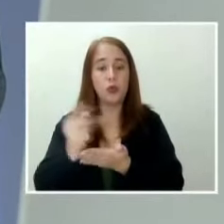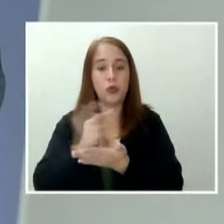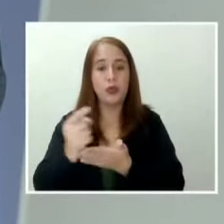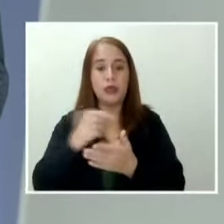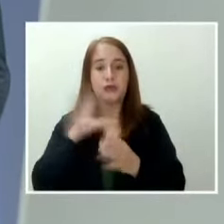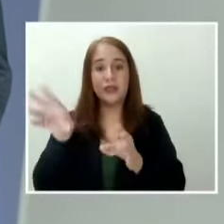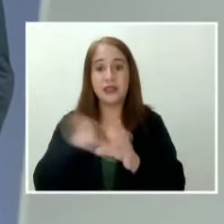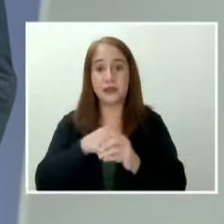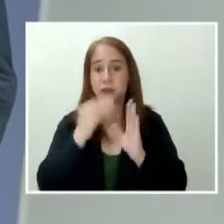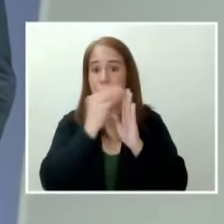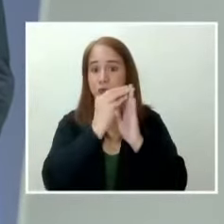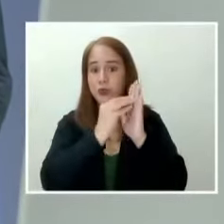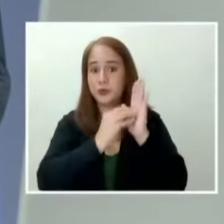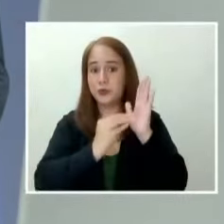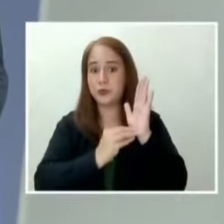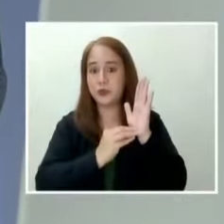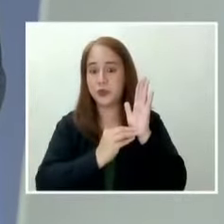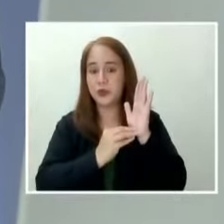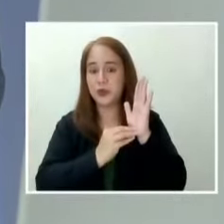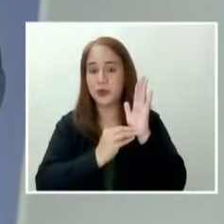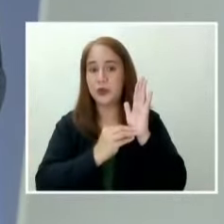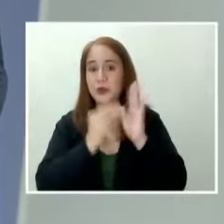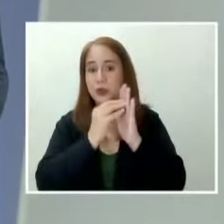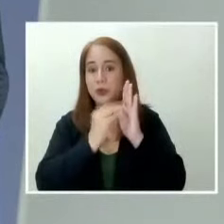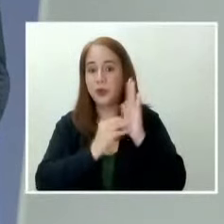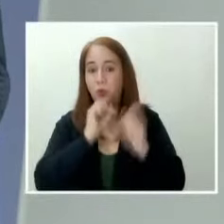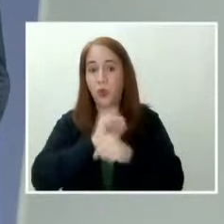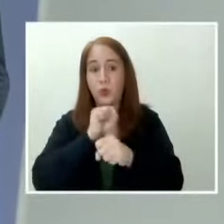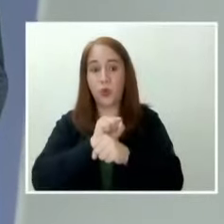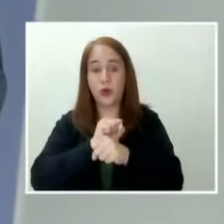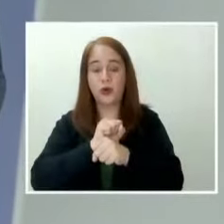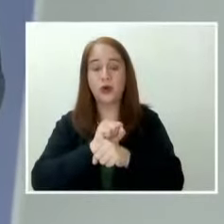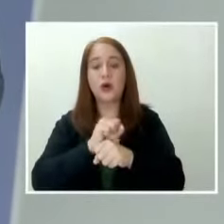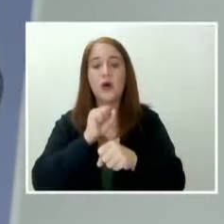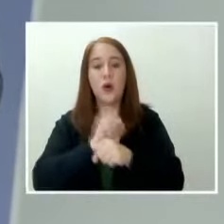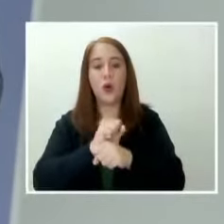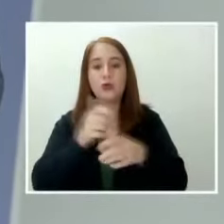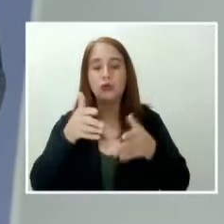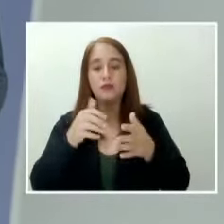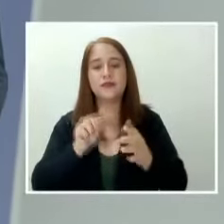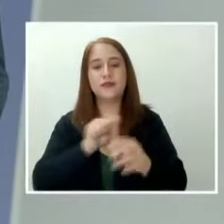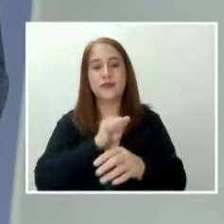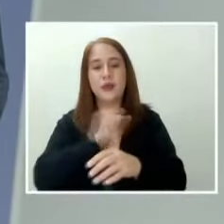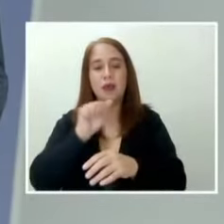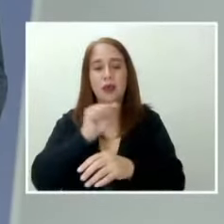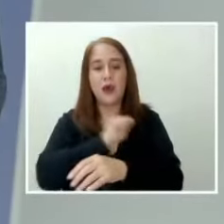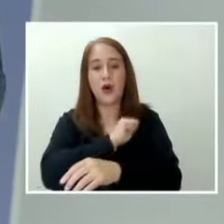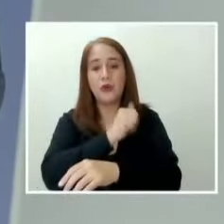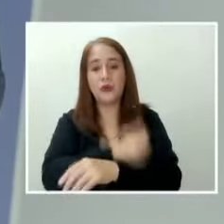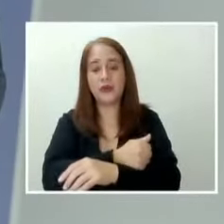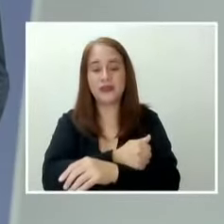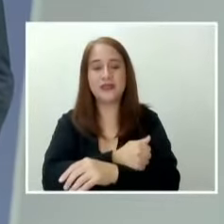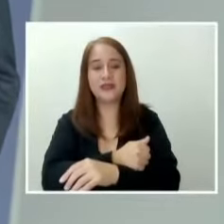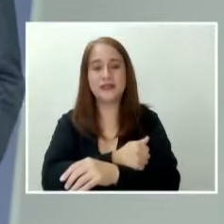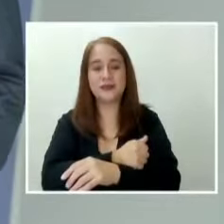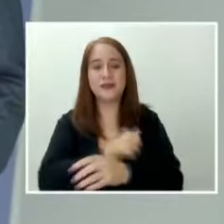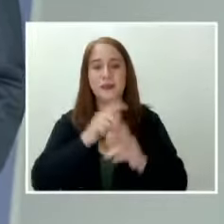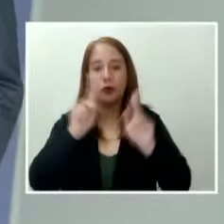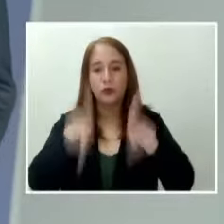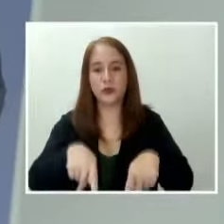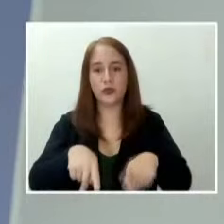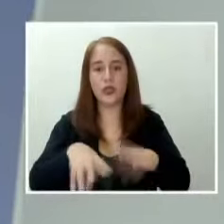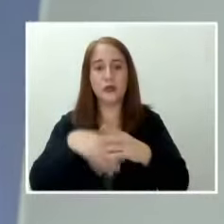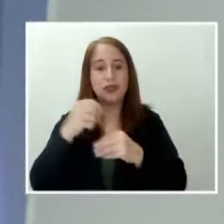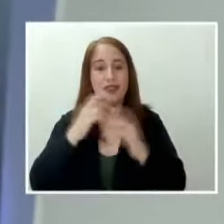listahan na mga namamasukan sa trabaho o authorized persons outside of residence, ang mga uuwi sa